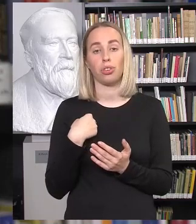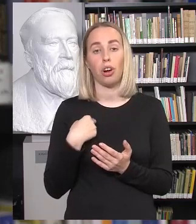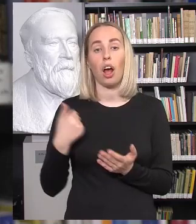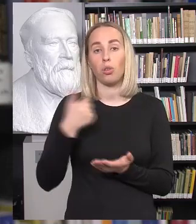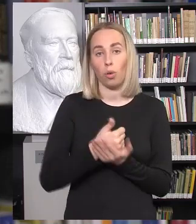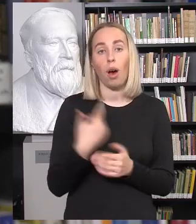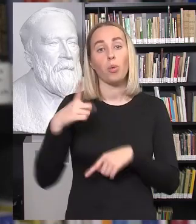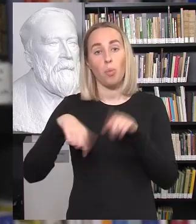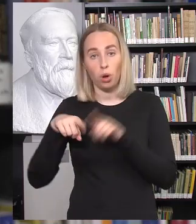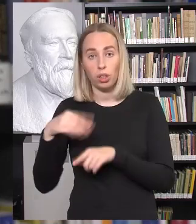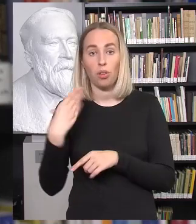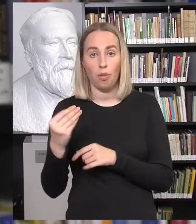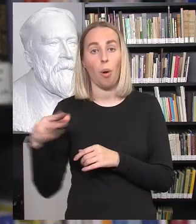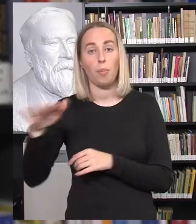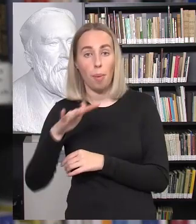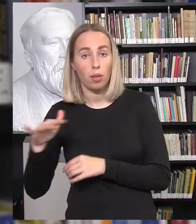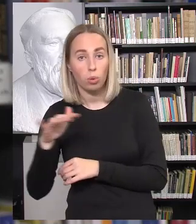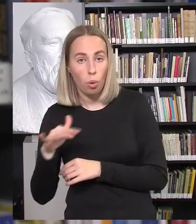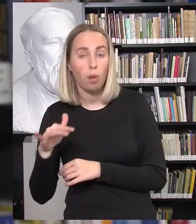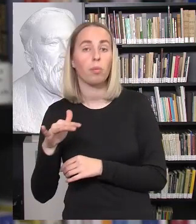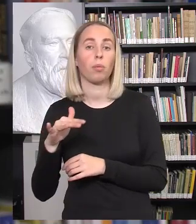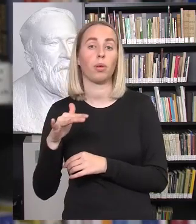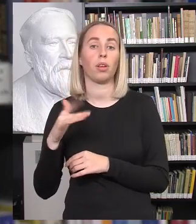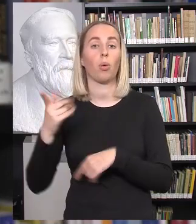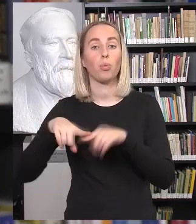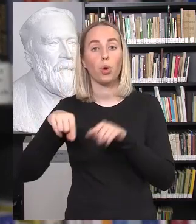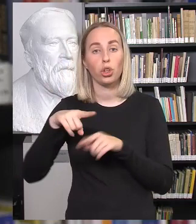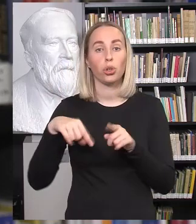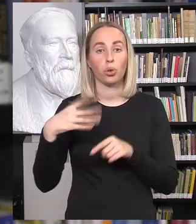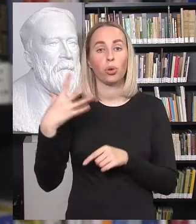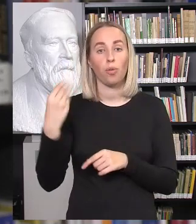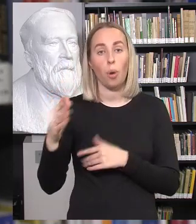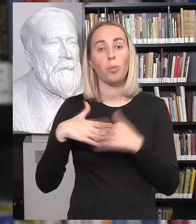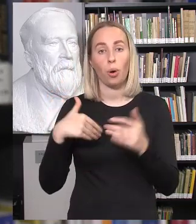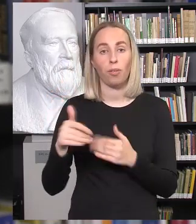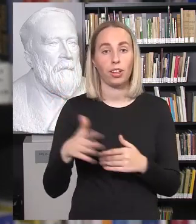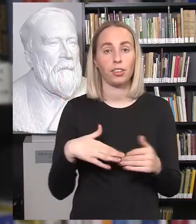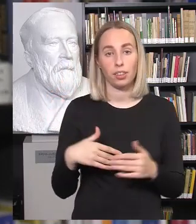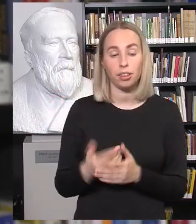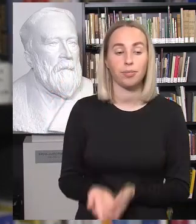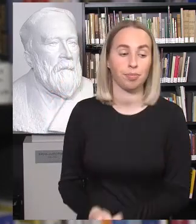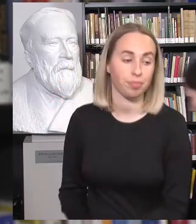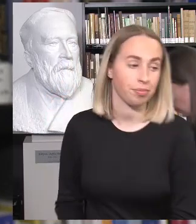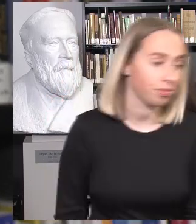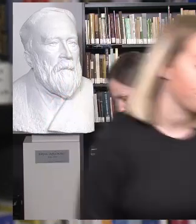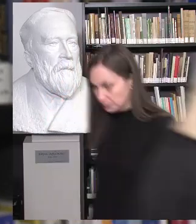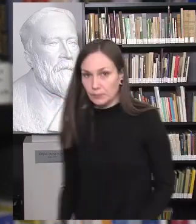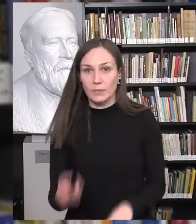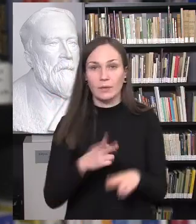politinę bendruomenę ir politikų, kaip čia pasakyti, profesiją. Tai suprantama, kad